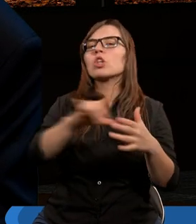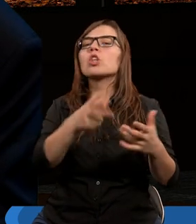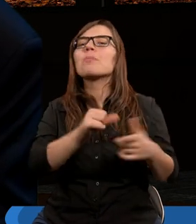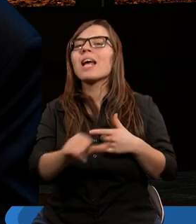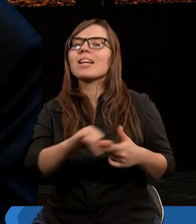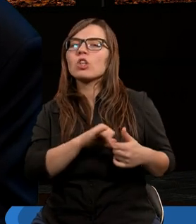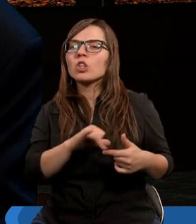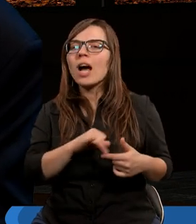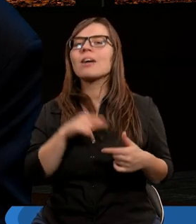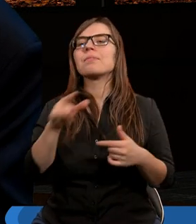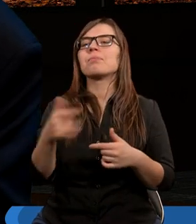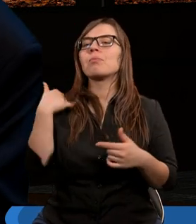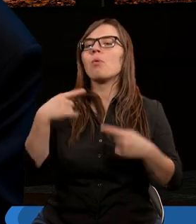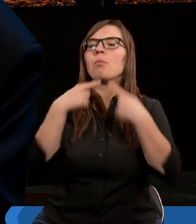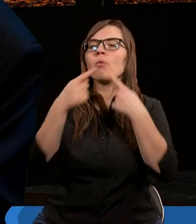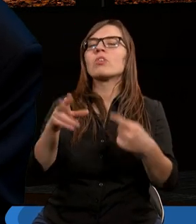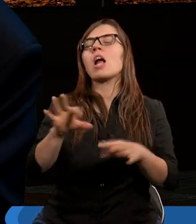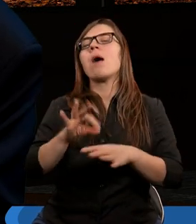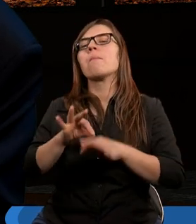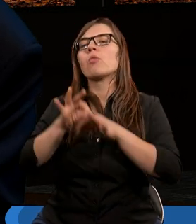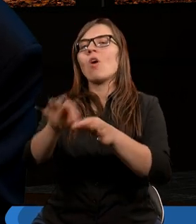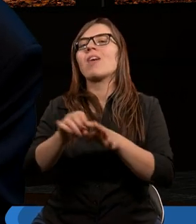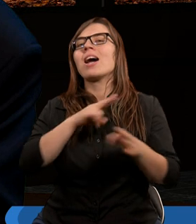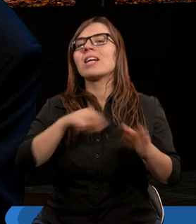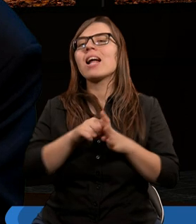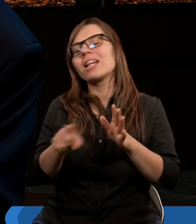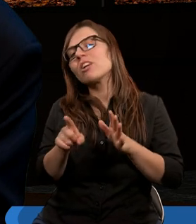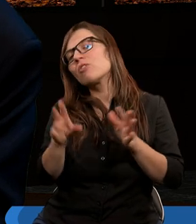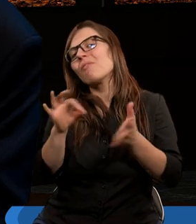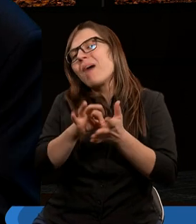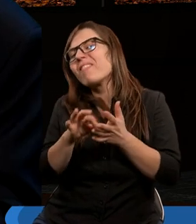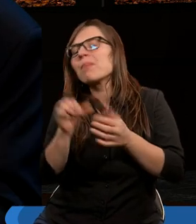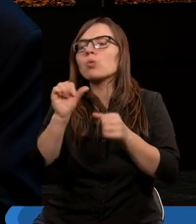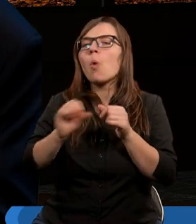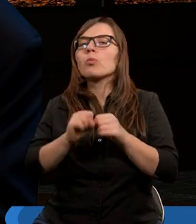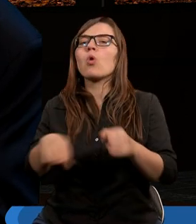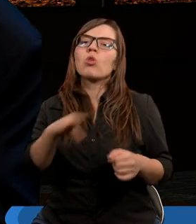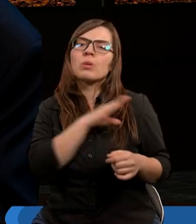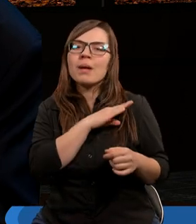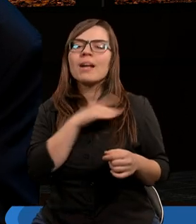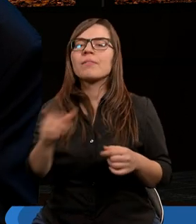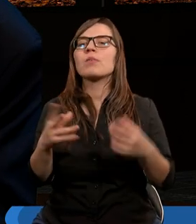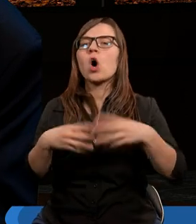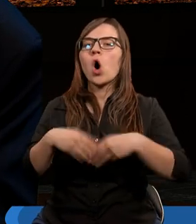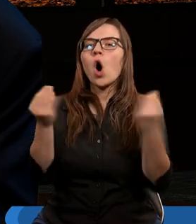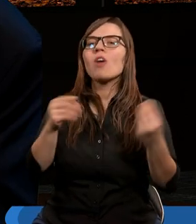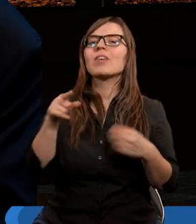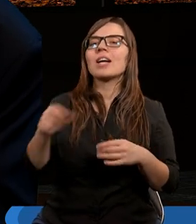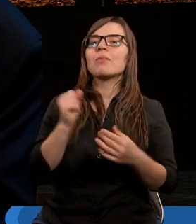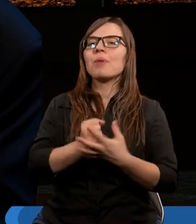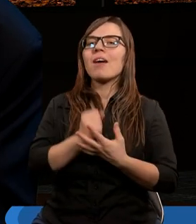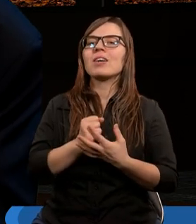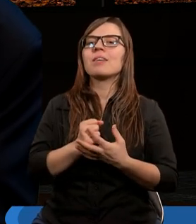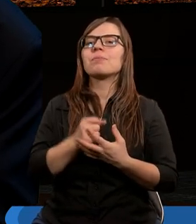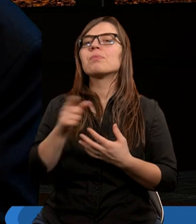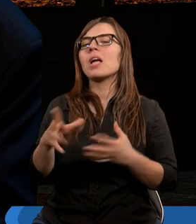Nazywa to, ale nawet jeszcze bym powiedział prowadzi nas do śmierci w pewien sposób. Chociaż no i tutaj nawet rozwija tę myśl jeszcze szerzej, ale głównym